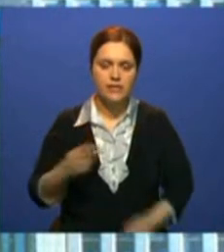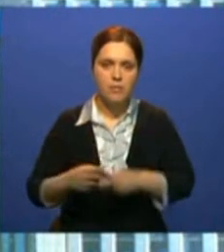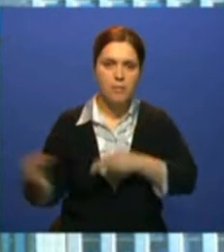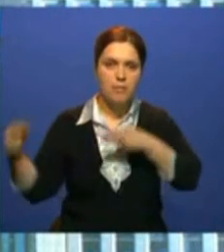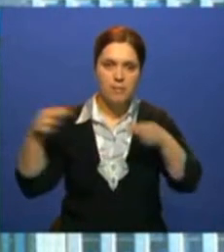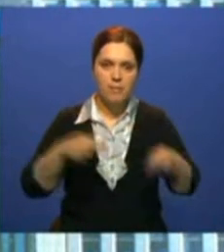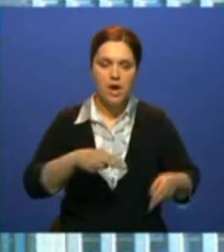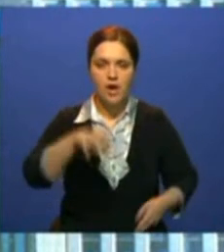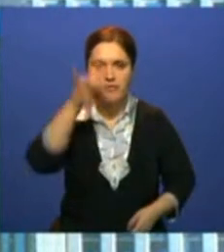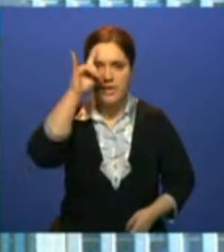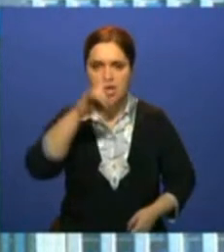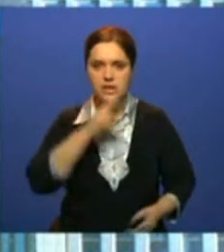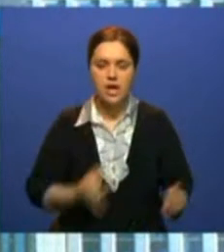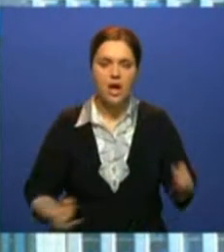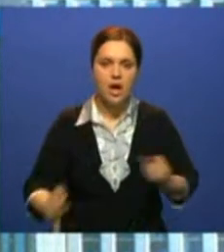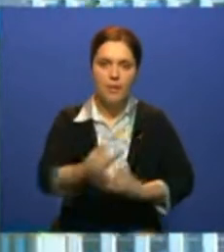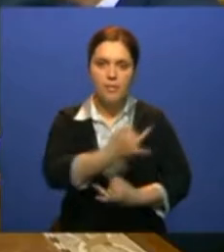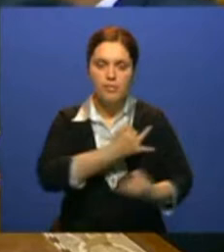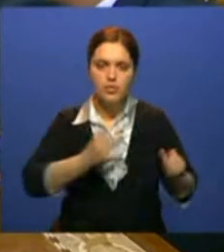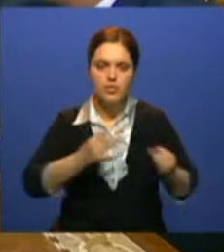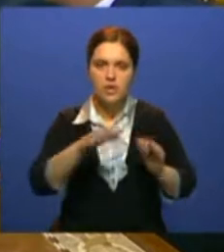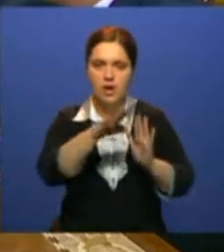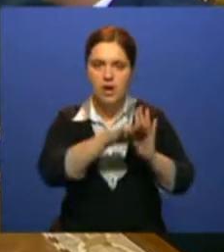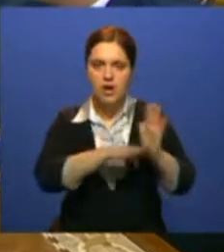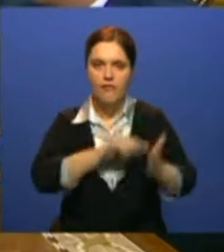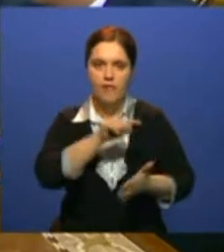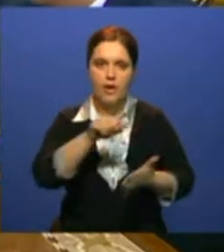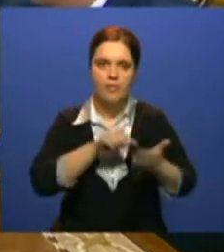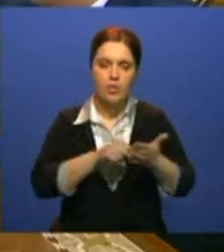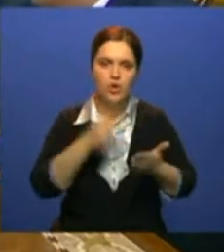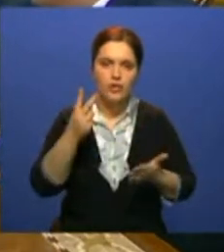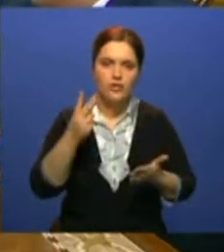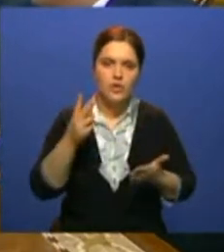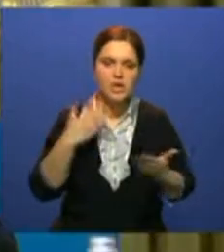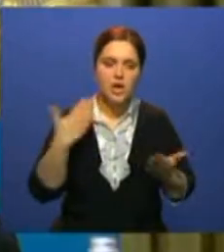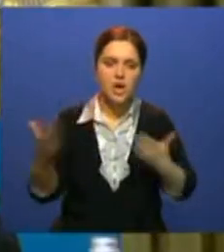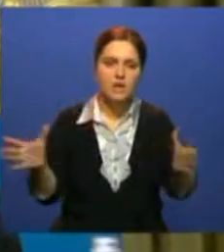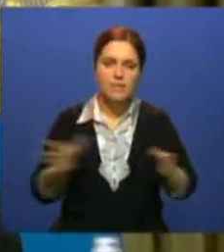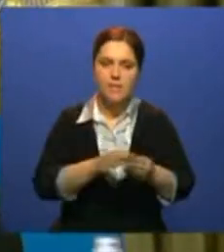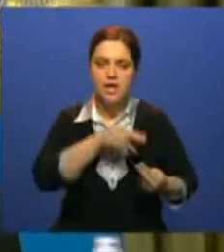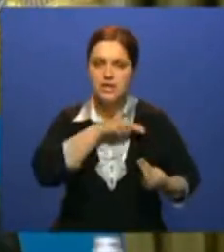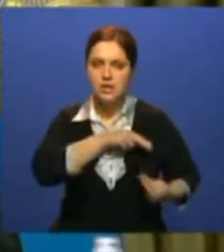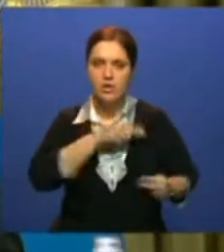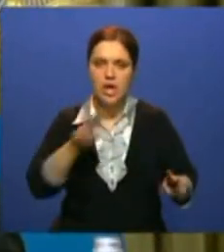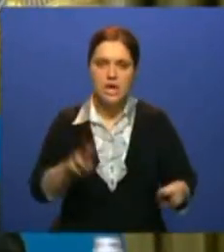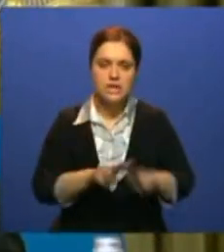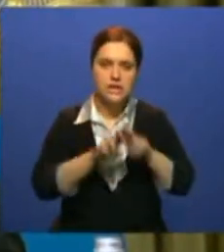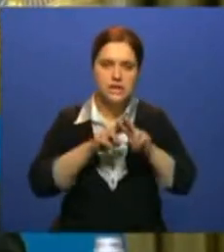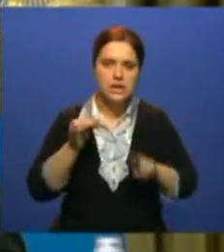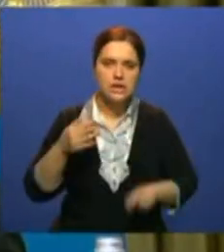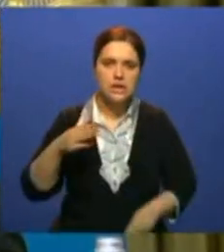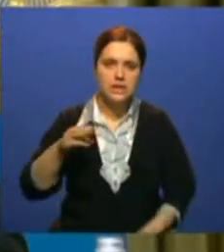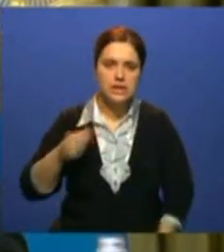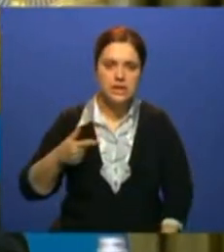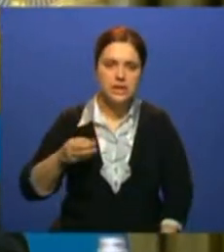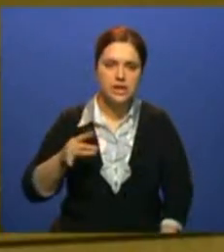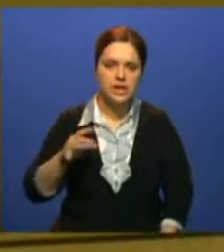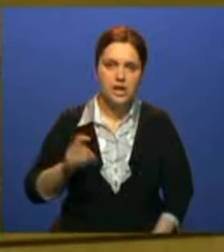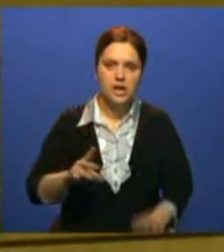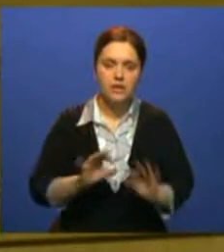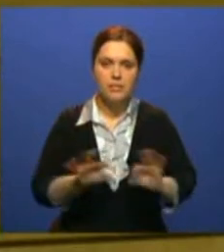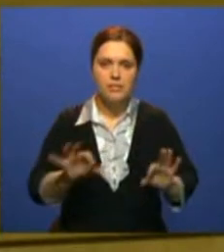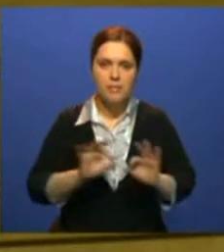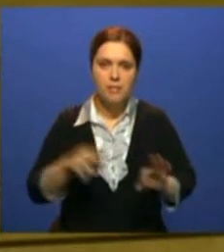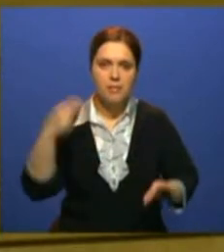с визитом в Казахстан. Стороны обсудили целый спектр вопросов двустороннего сотрудничества Астаны и Тегерана. По словам президента